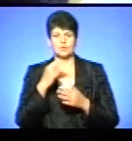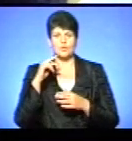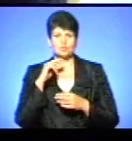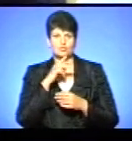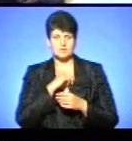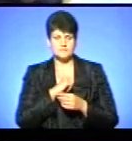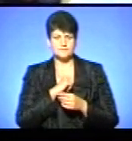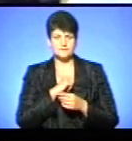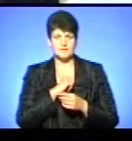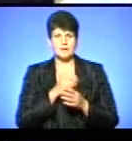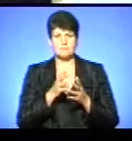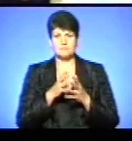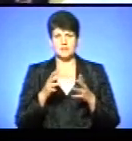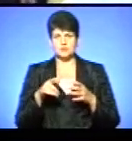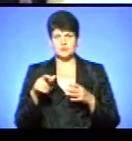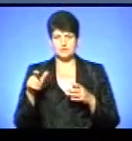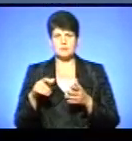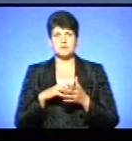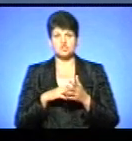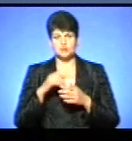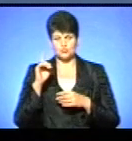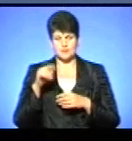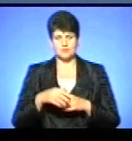Більшість людей причину знають.